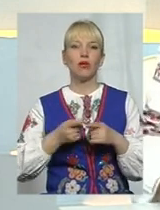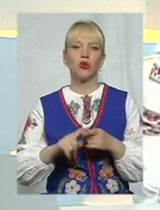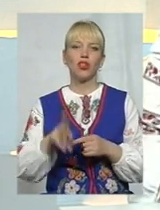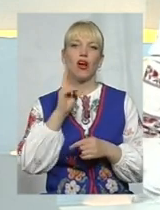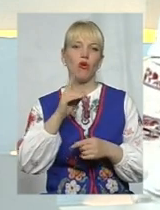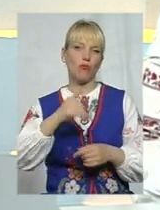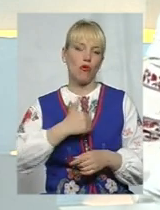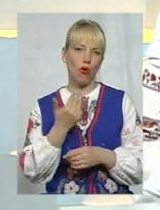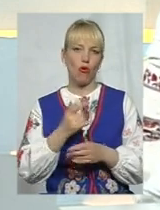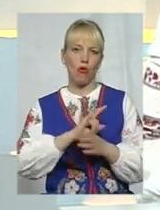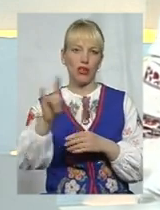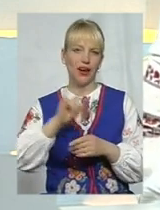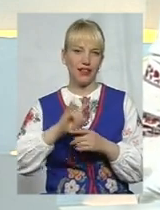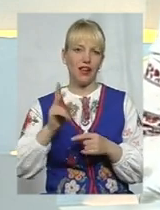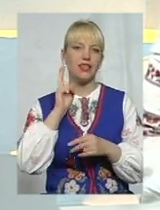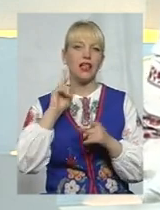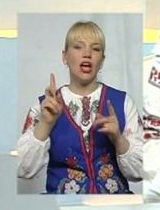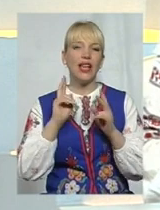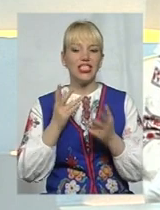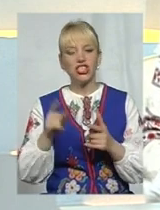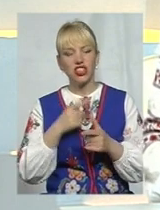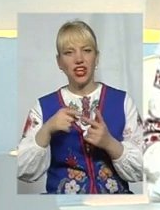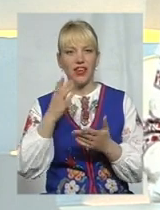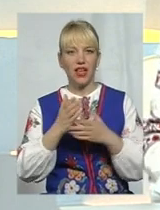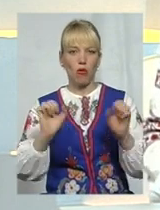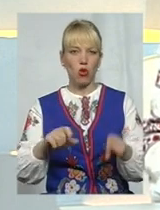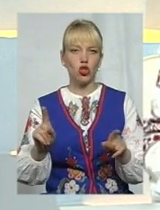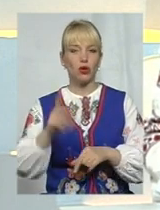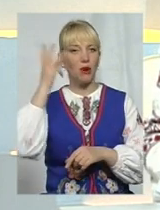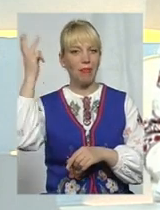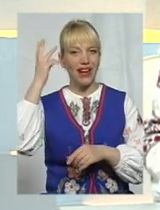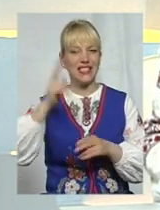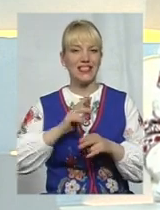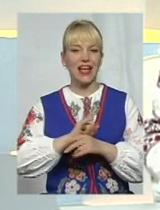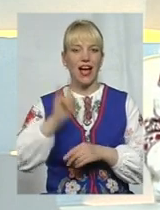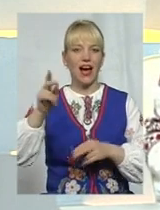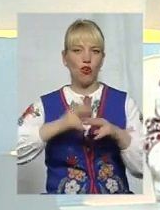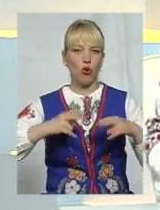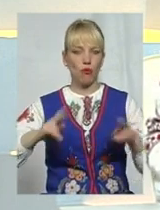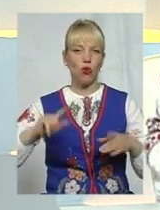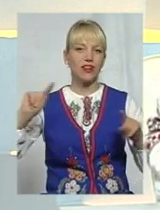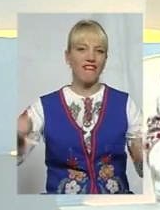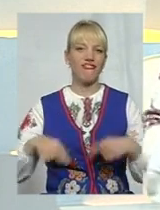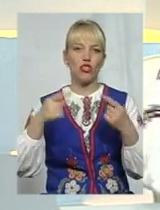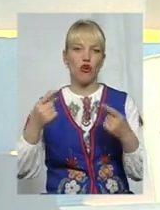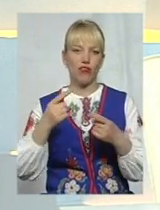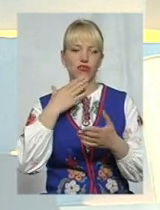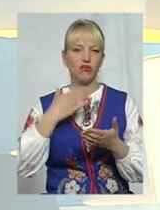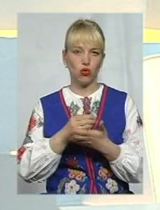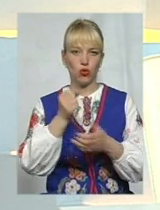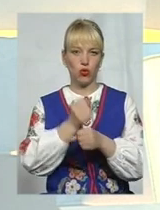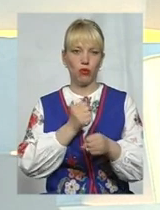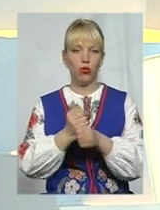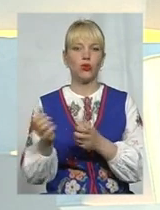охота літати і чи є можливість, аби Хмельницький аеропорт відновив свою роботу, приймав літаки,